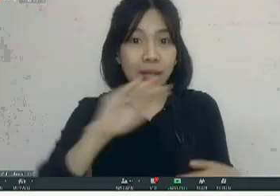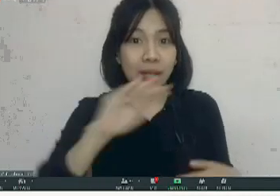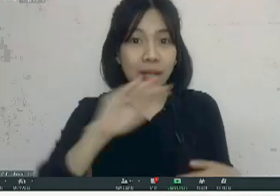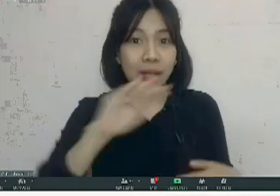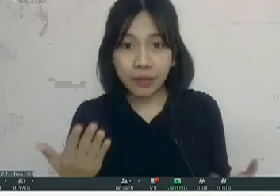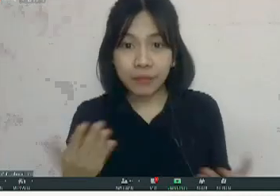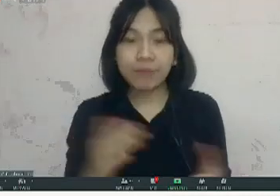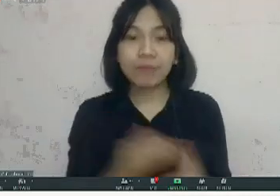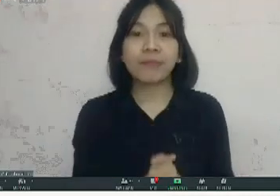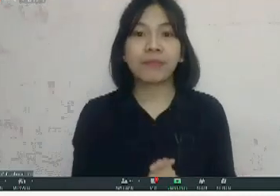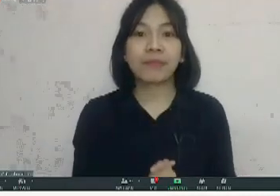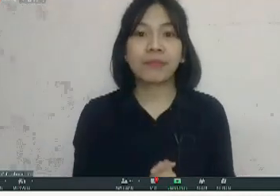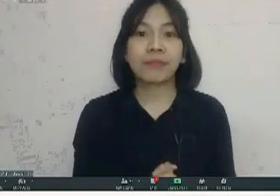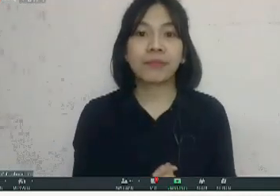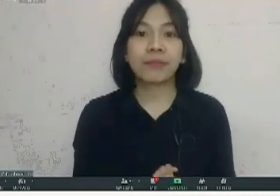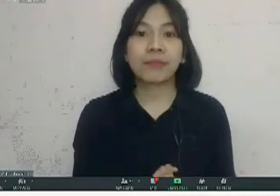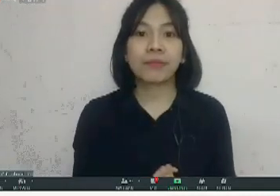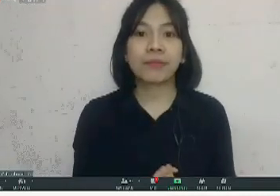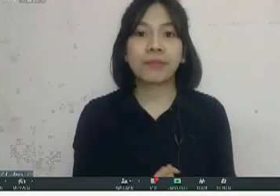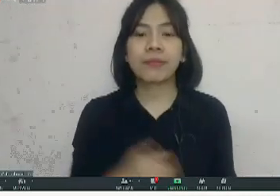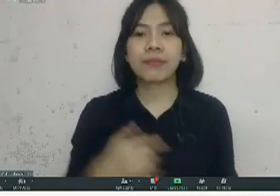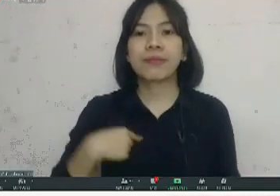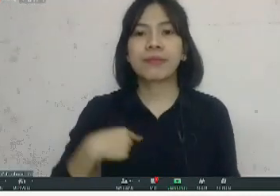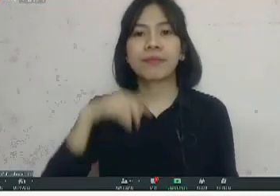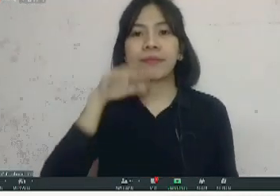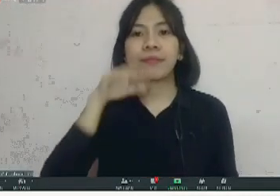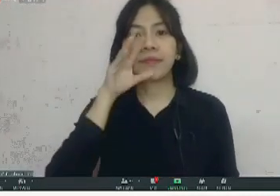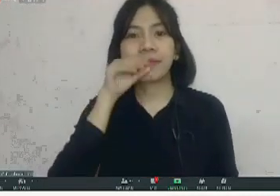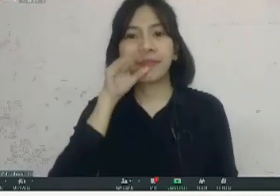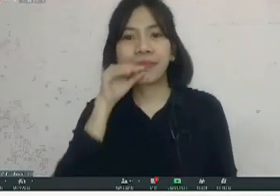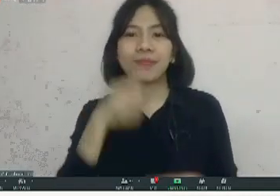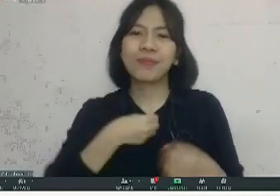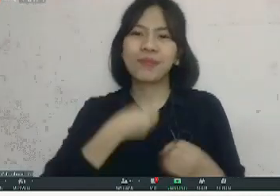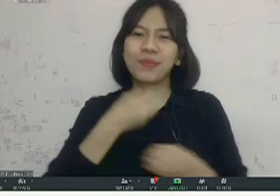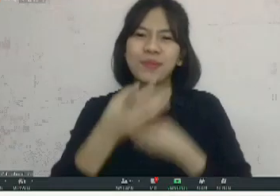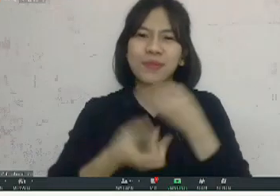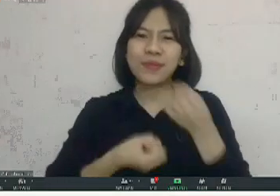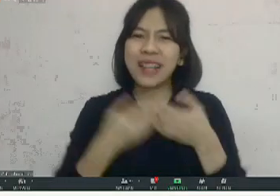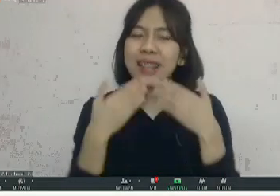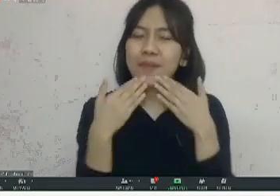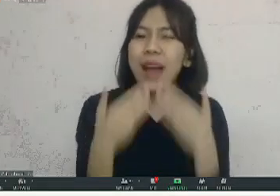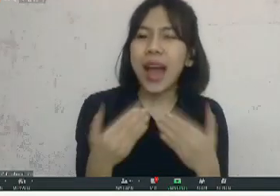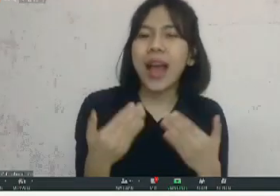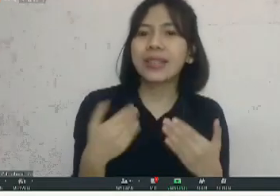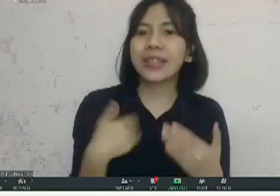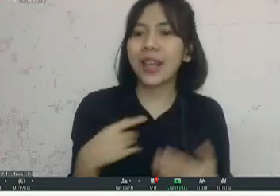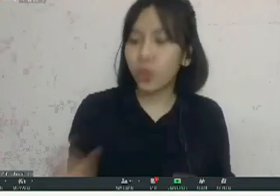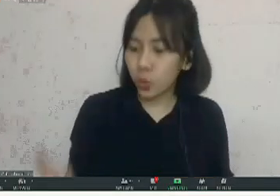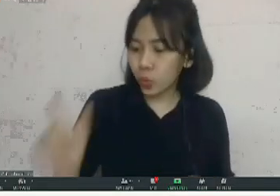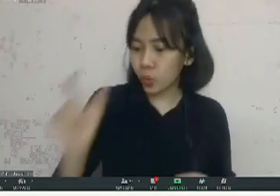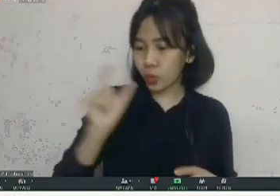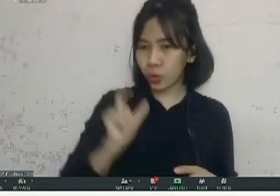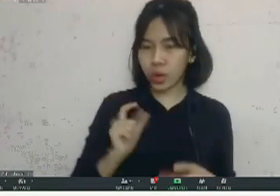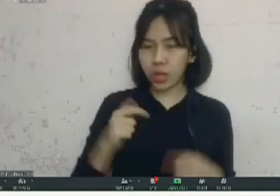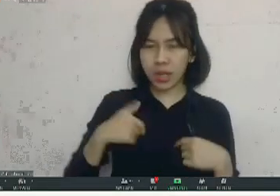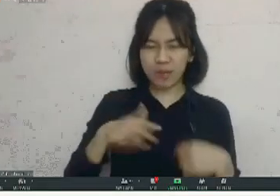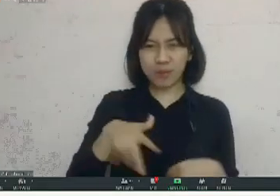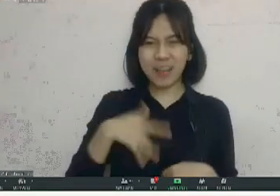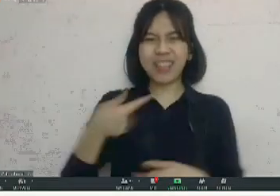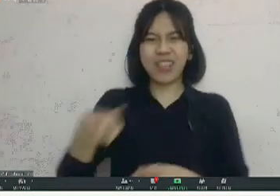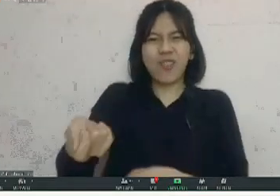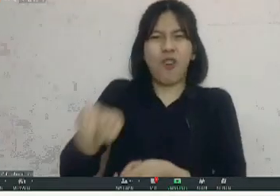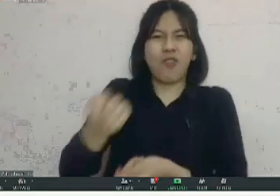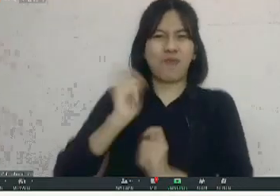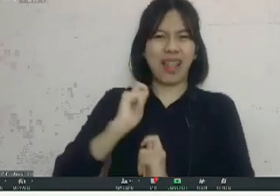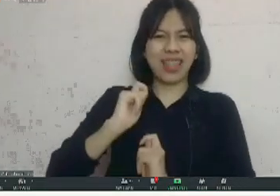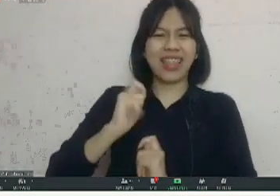terima kasih untuk kesempatannya saya merasa terhormat sekali bisa berada di forum ini terima